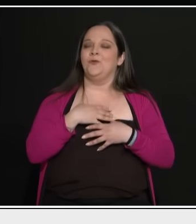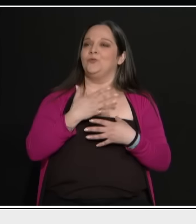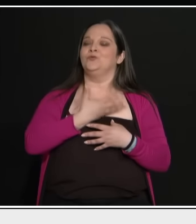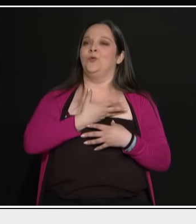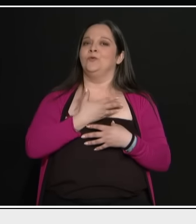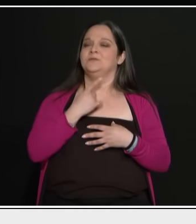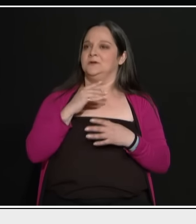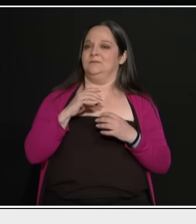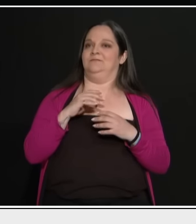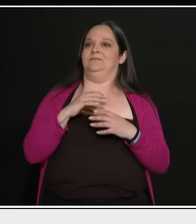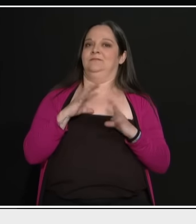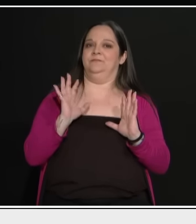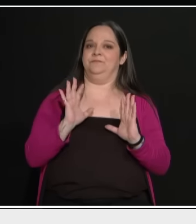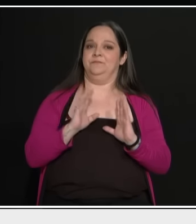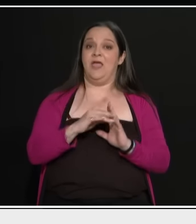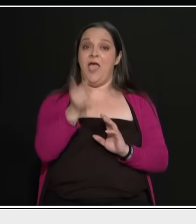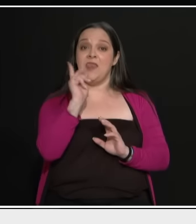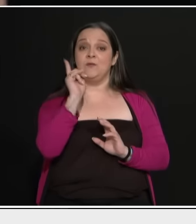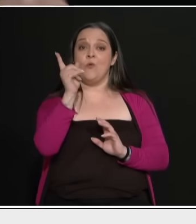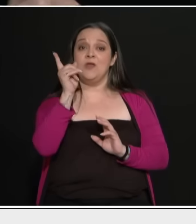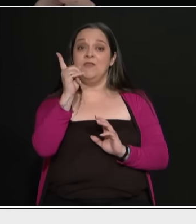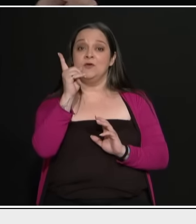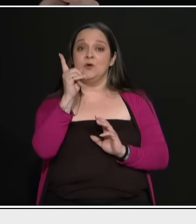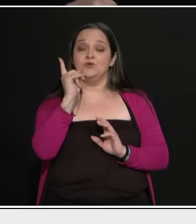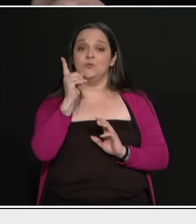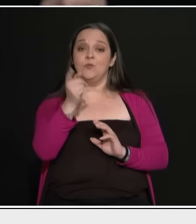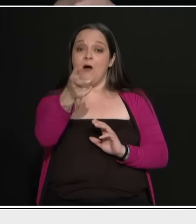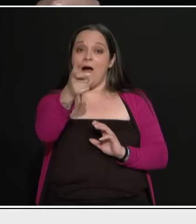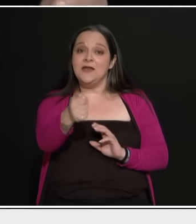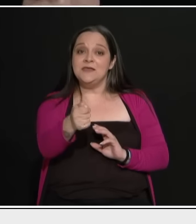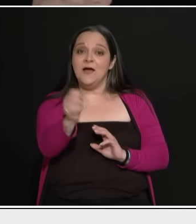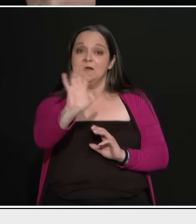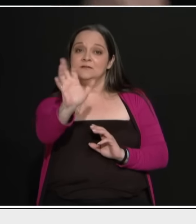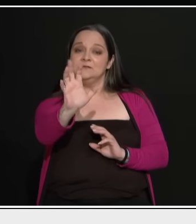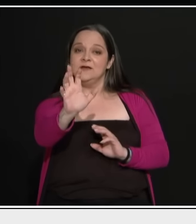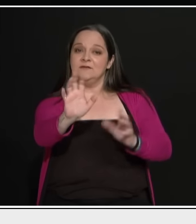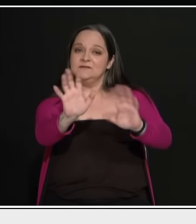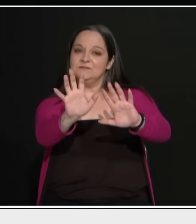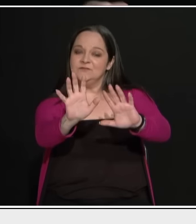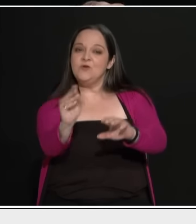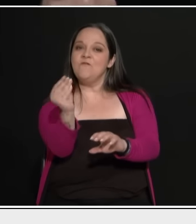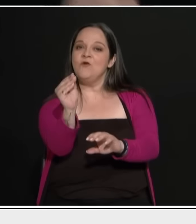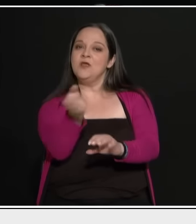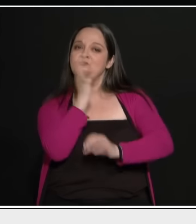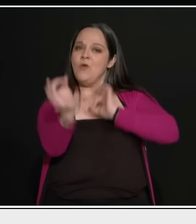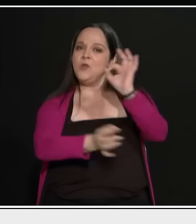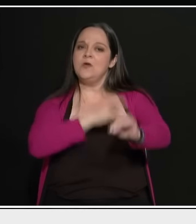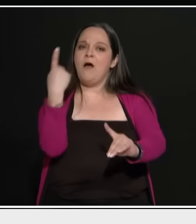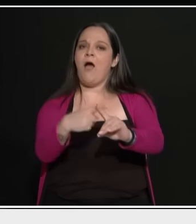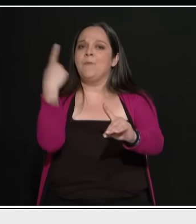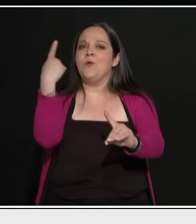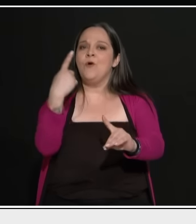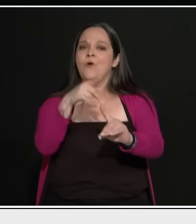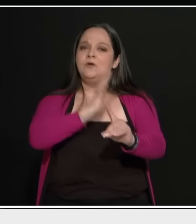εγώ. «Πώς». Ένας ήταν που άνοιγα το κανάλι της Βουλής και μιλούσε και μιλούσε για τον απλό λαό.